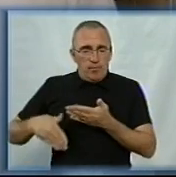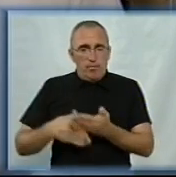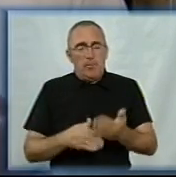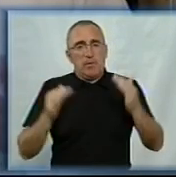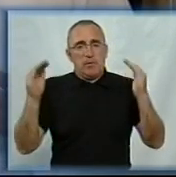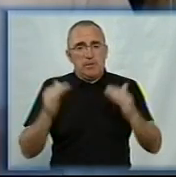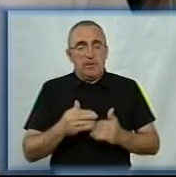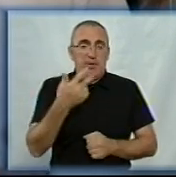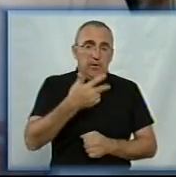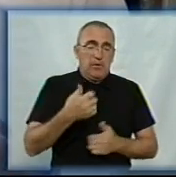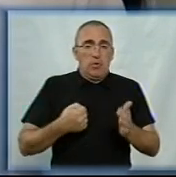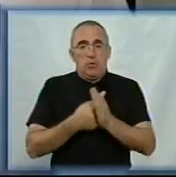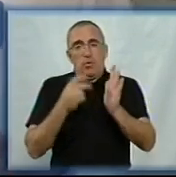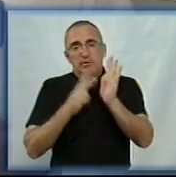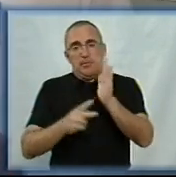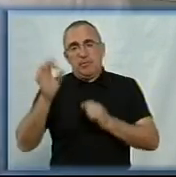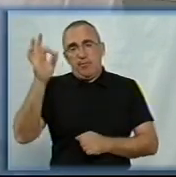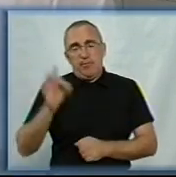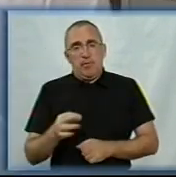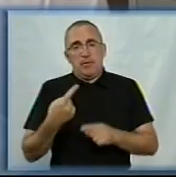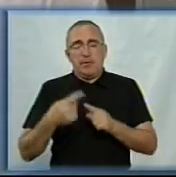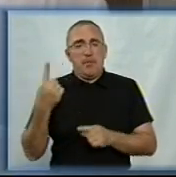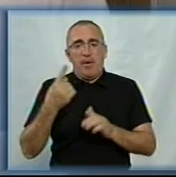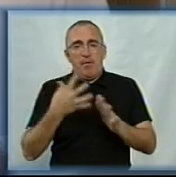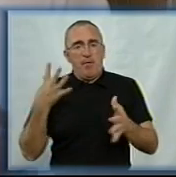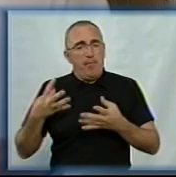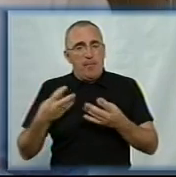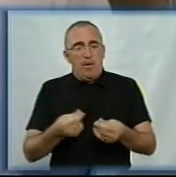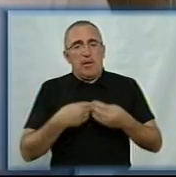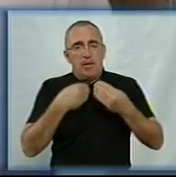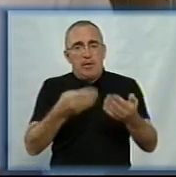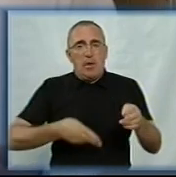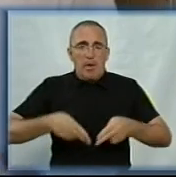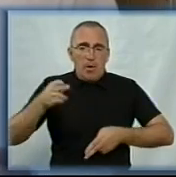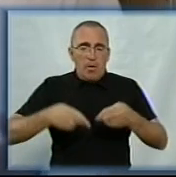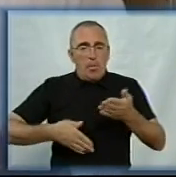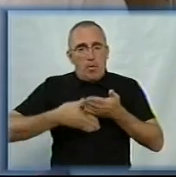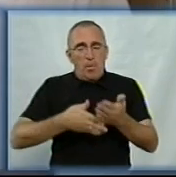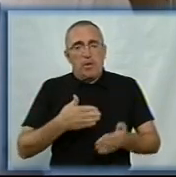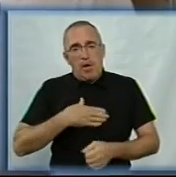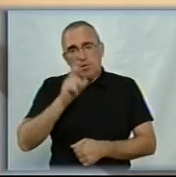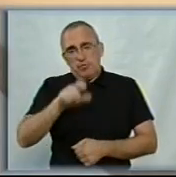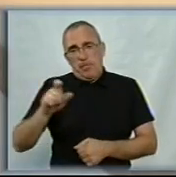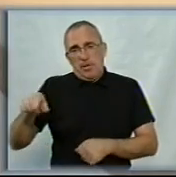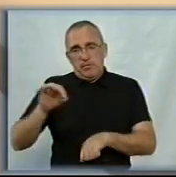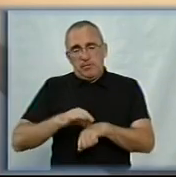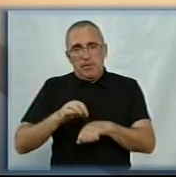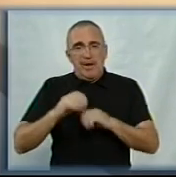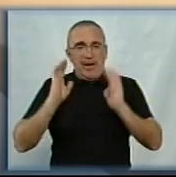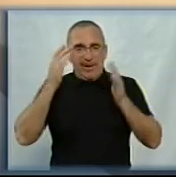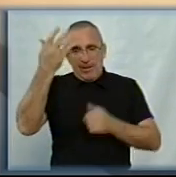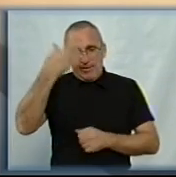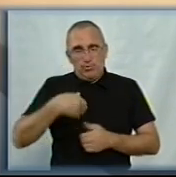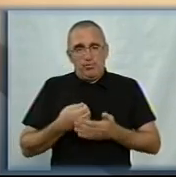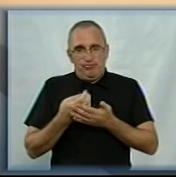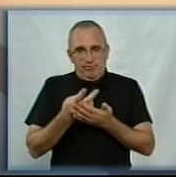зменшилося від 30 до 70 відсотків. Це, перш за все, впливає на надання хірургічної допомоги нашим пацієнтам. Це інсультне відділення